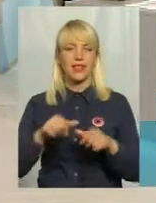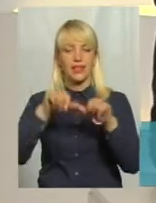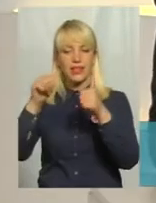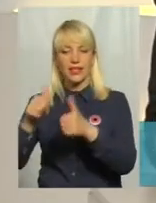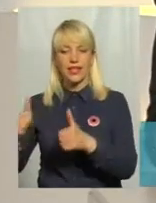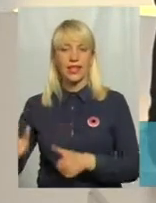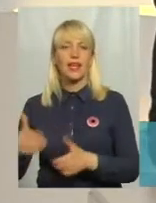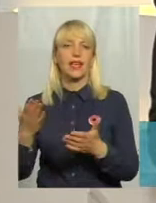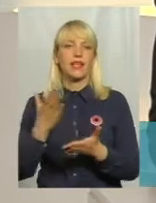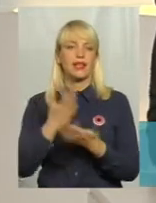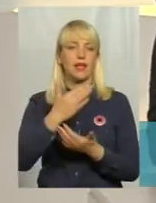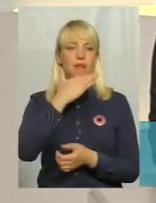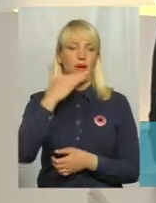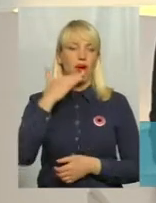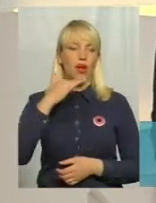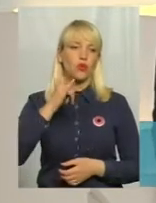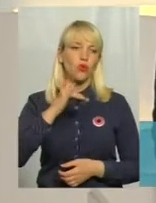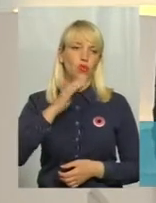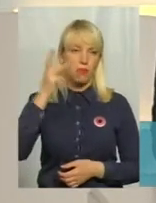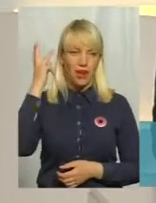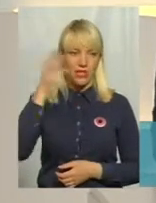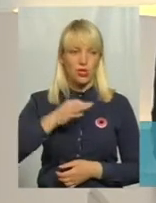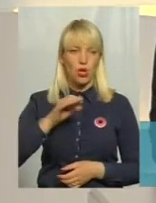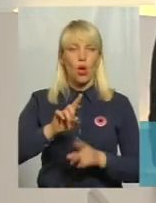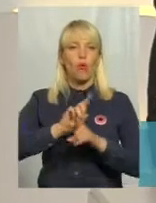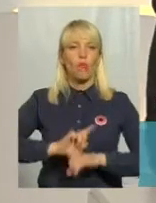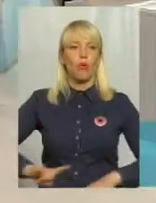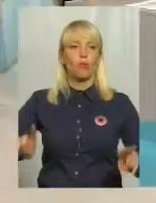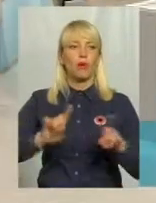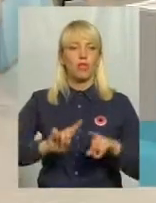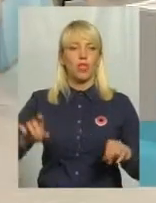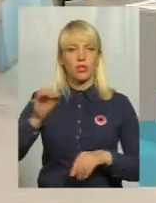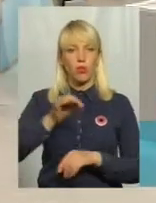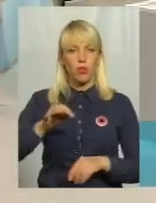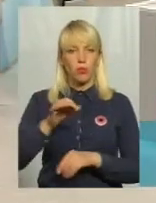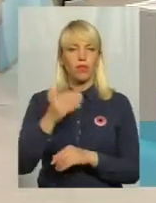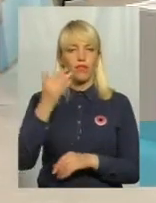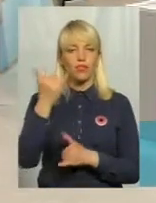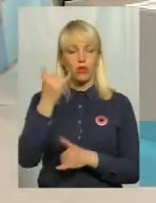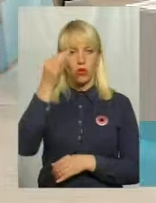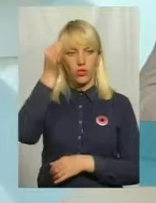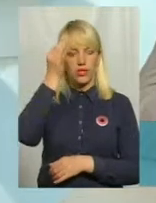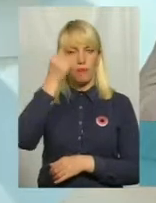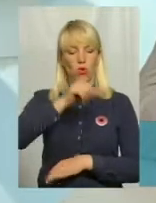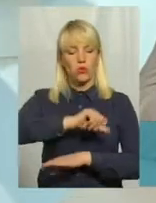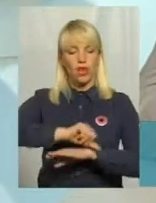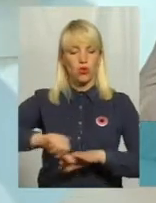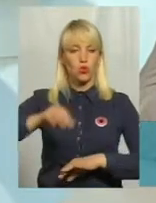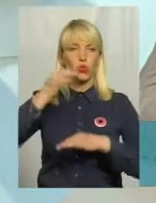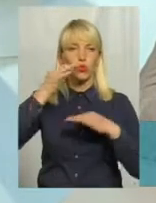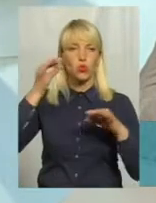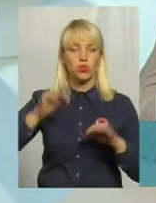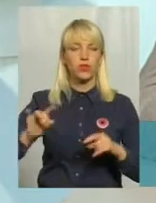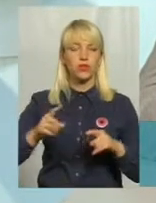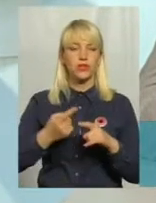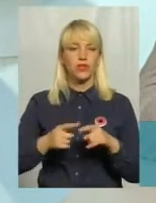багато в Хмельницькій області, популяризувати історію? Ви вже сьогодні згадували про закордонний досвід і про те, що це